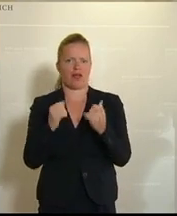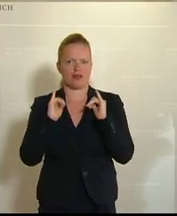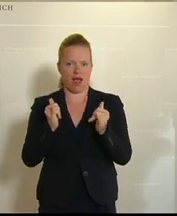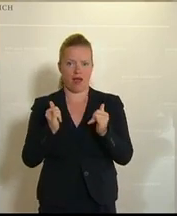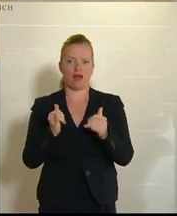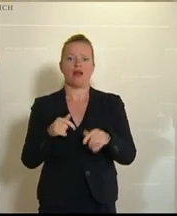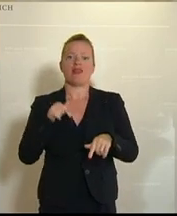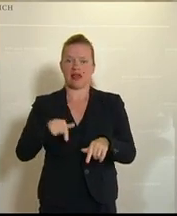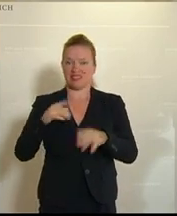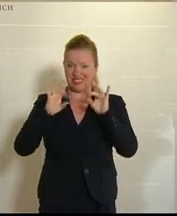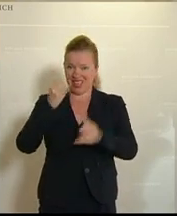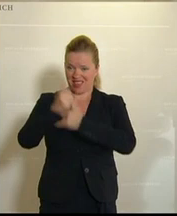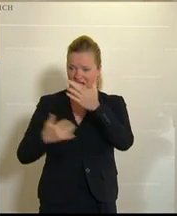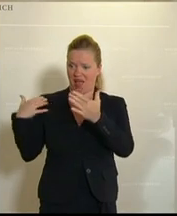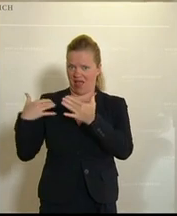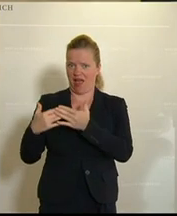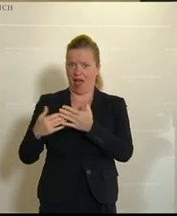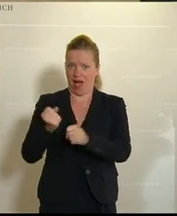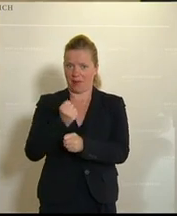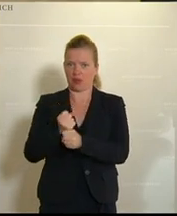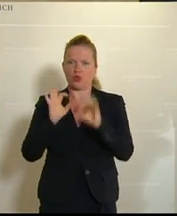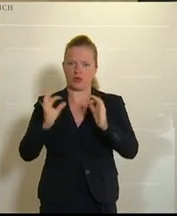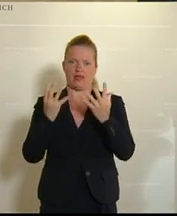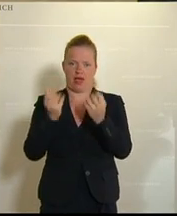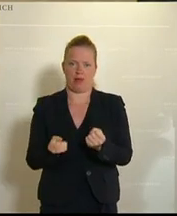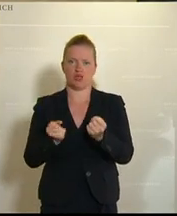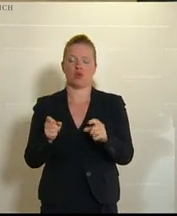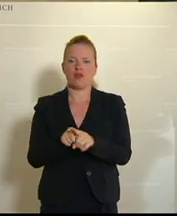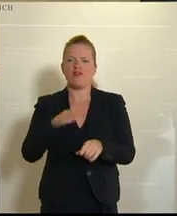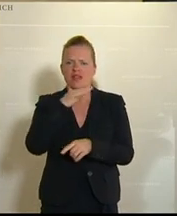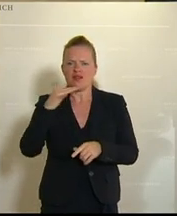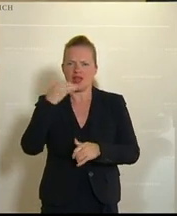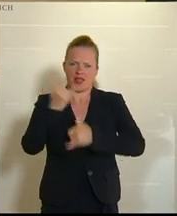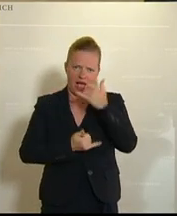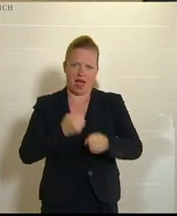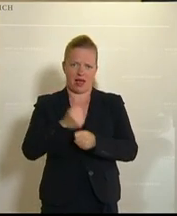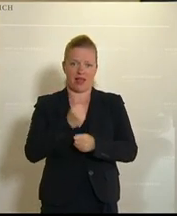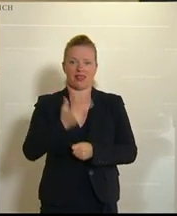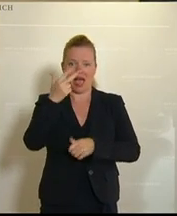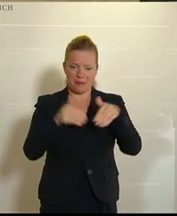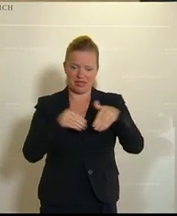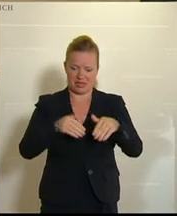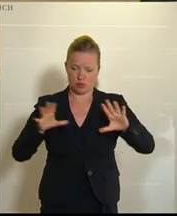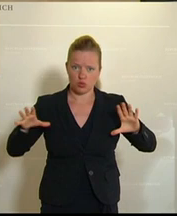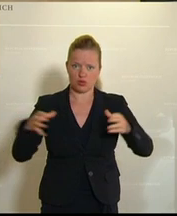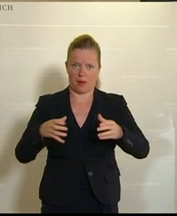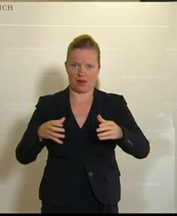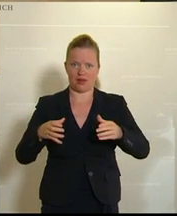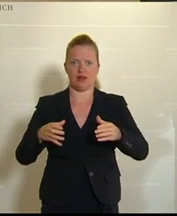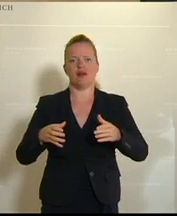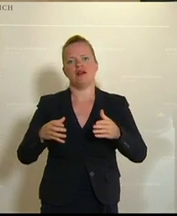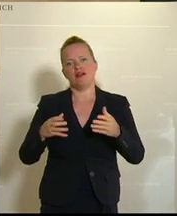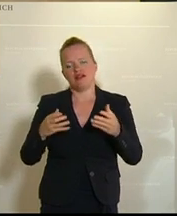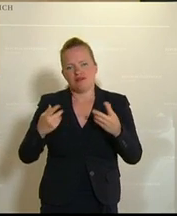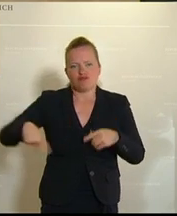das Ergebnis von zehn Jahren Arbeit, sondern ein Ergebnis von vielen, vielen Jahren Arbeit und drei Ministerien, dass es wert ist, hier auf breite Zustimmung